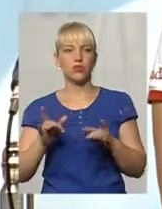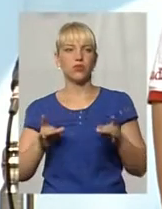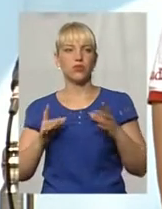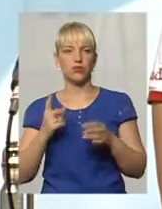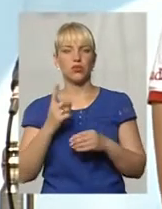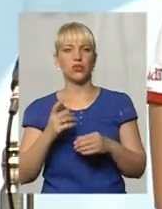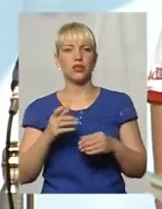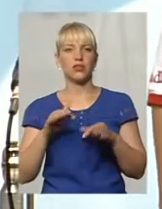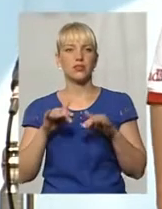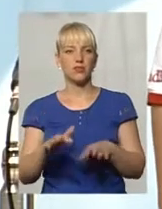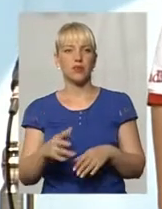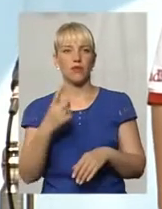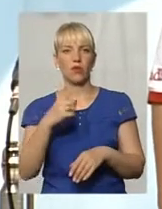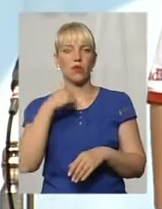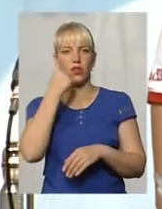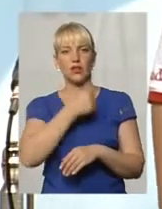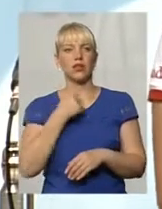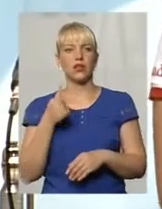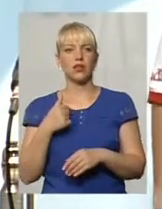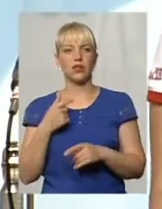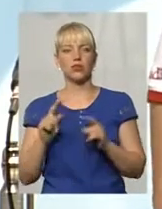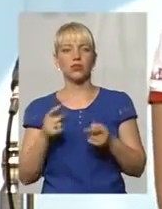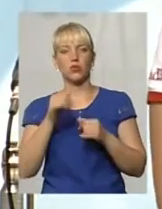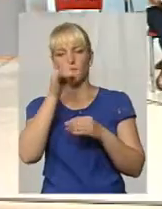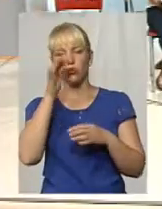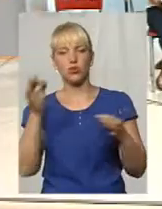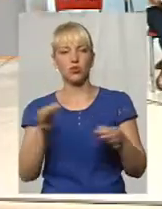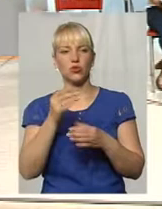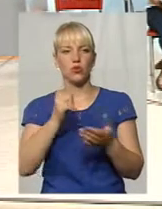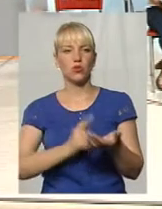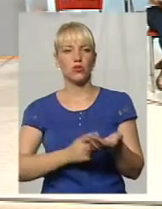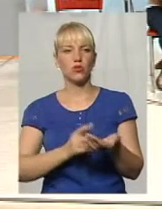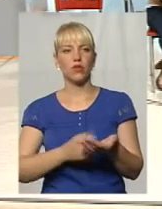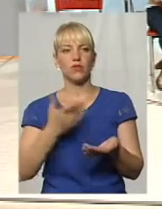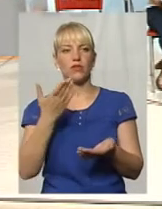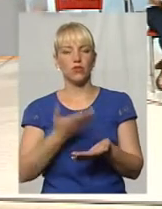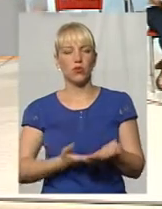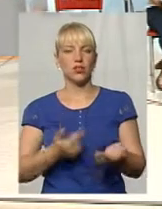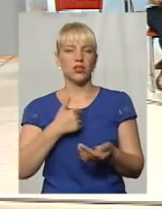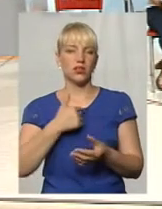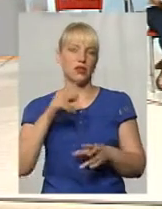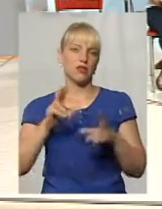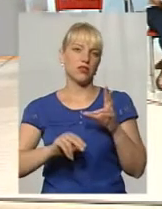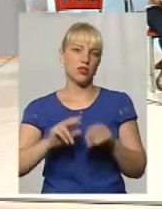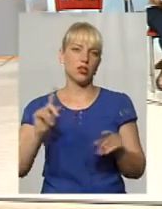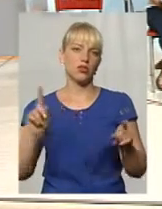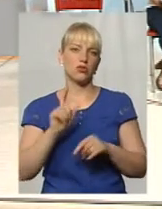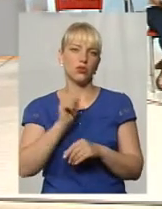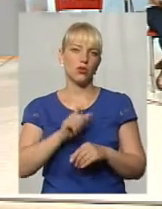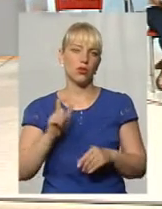в одній справі один рік. Не можуть нічого довести. Тому я рахую, що люди, в принципі,